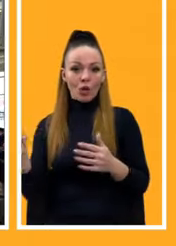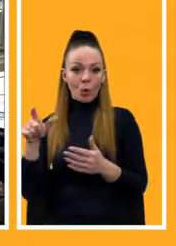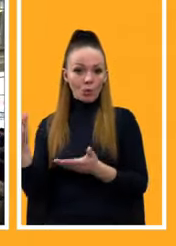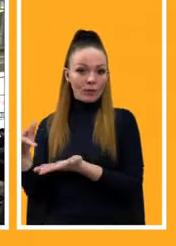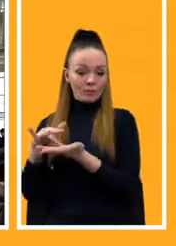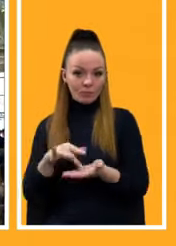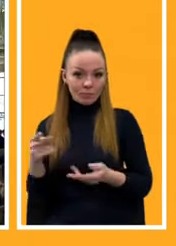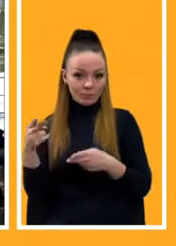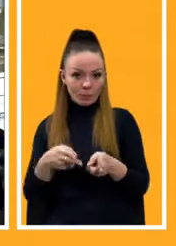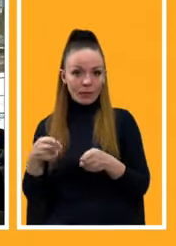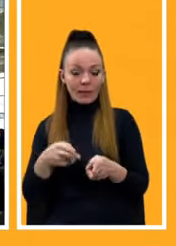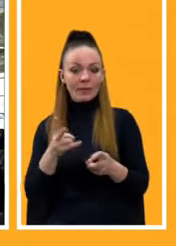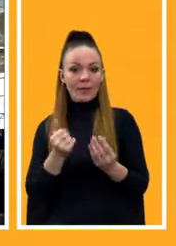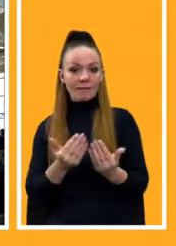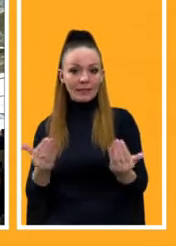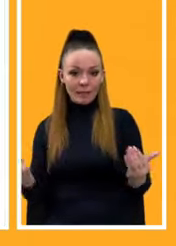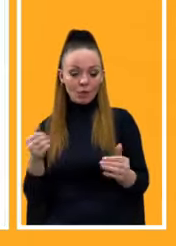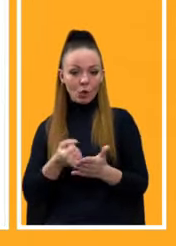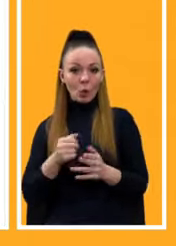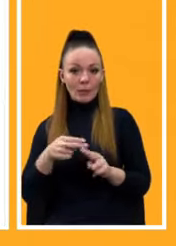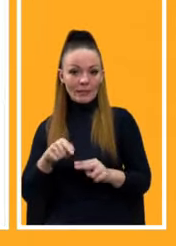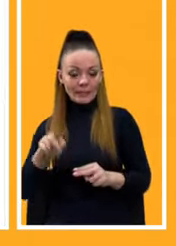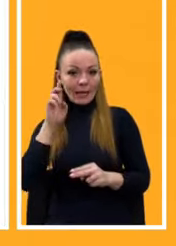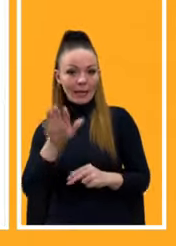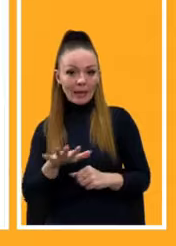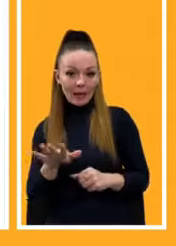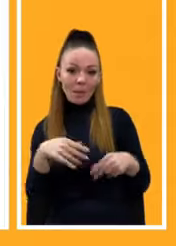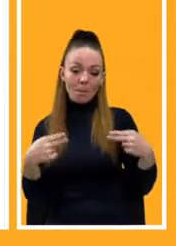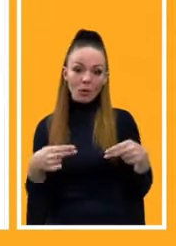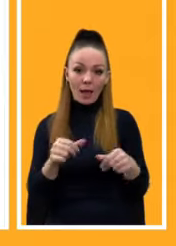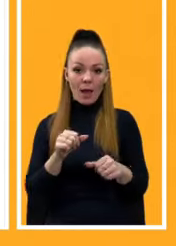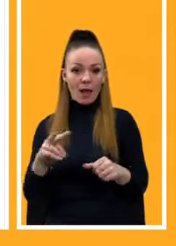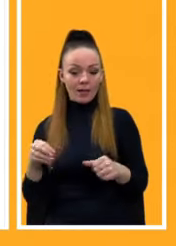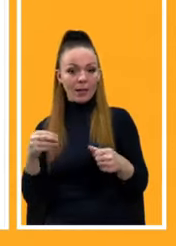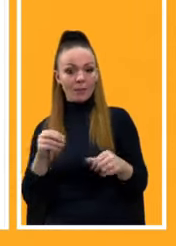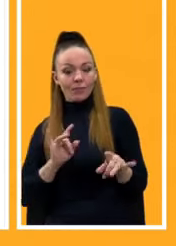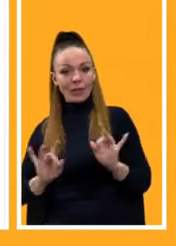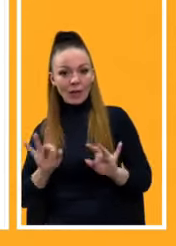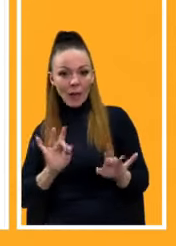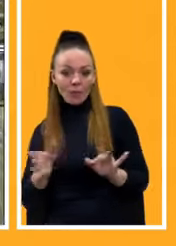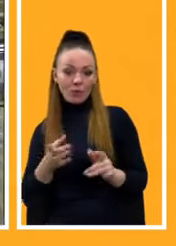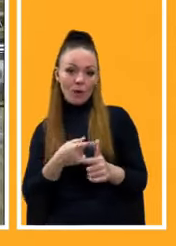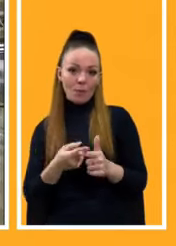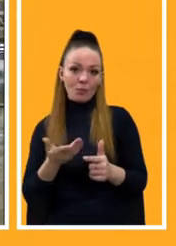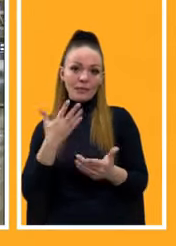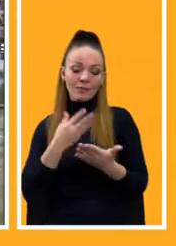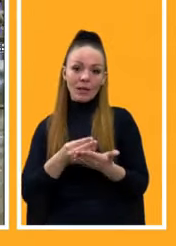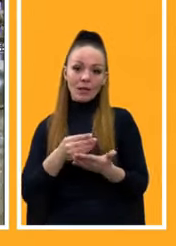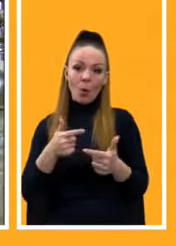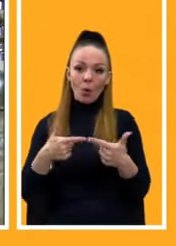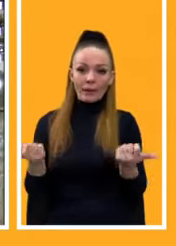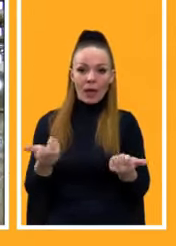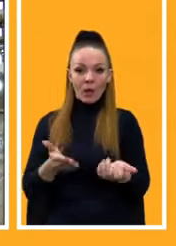до цих країн і продає або рекламує свої готелі, свої курорти. Тобто